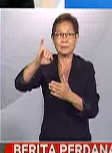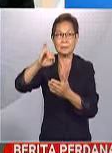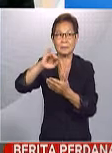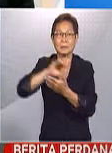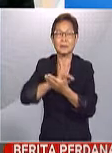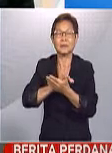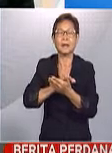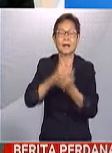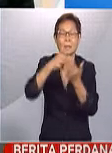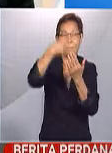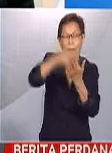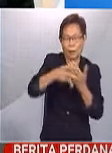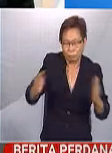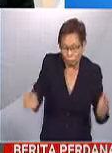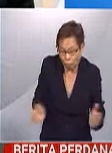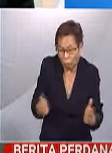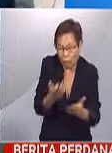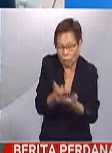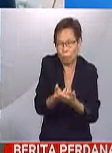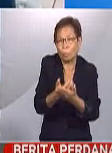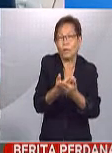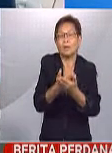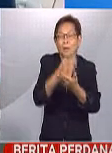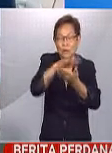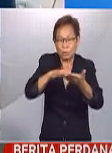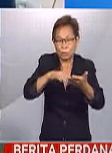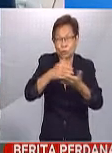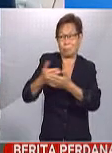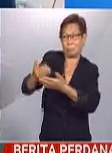ini, paket serangsangan ekonomi di jadual diumumkan esok.